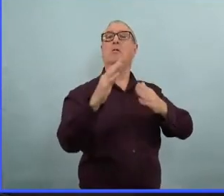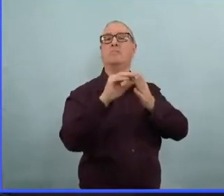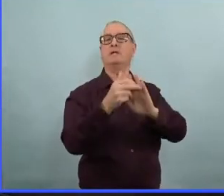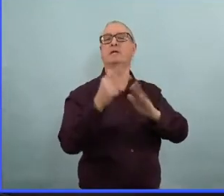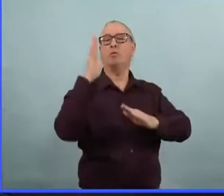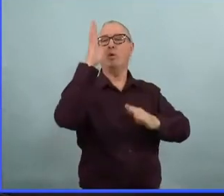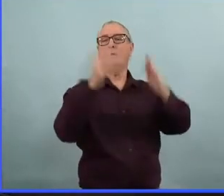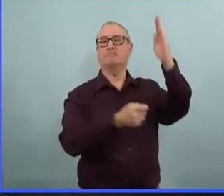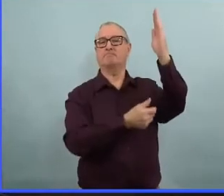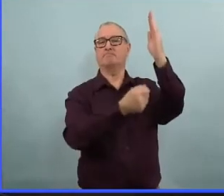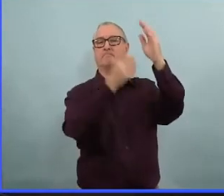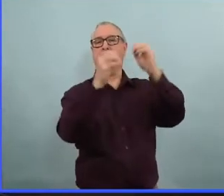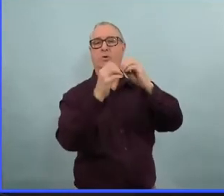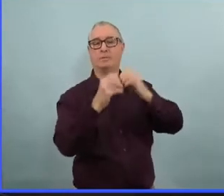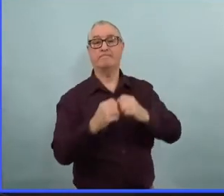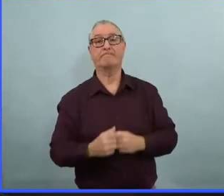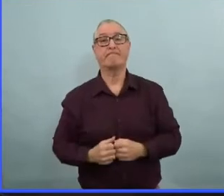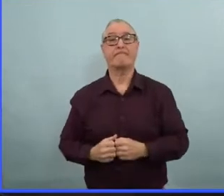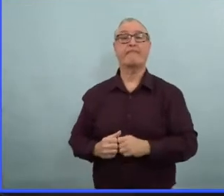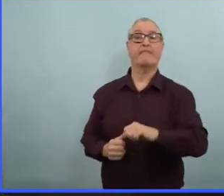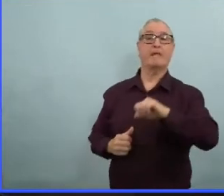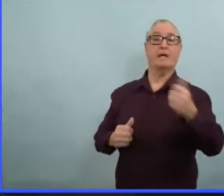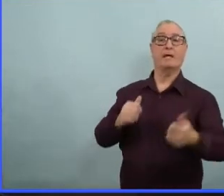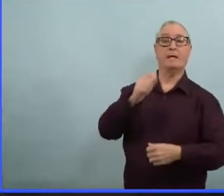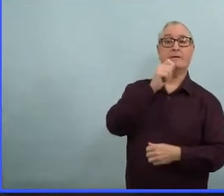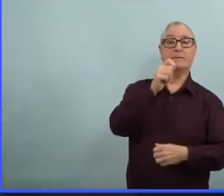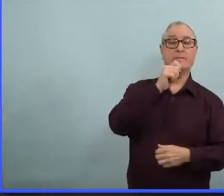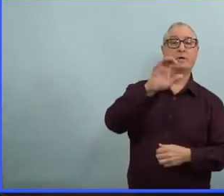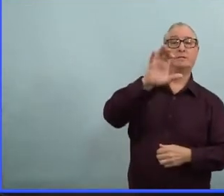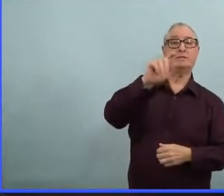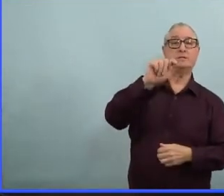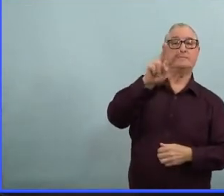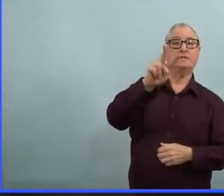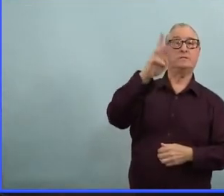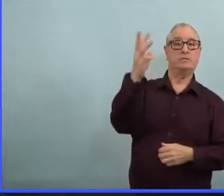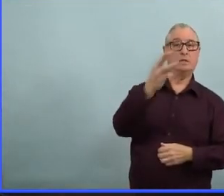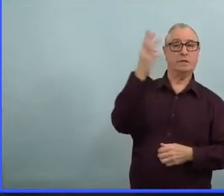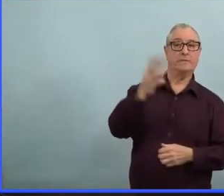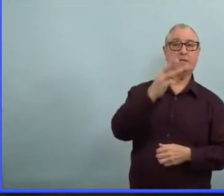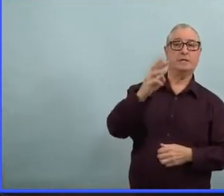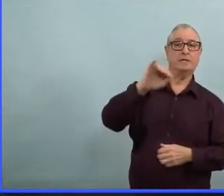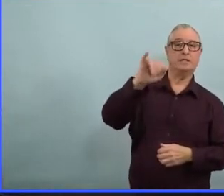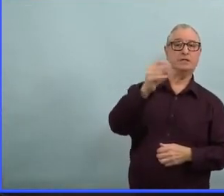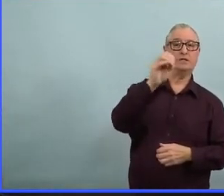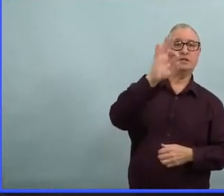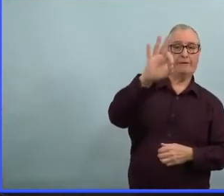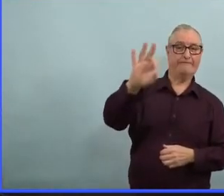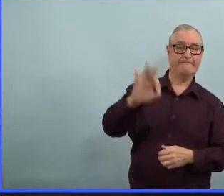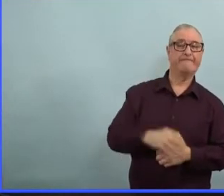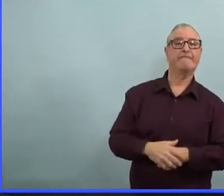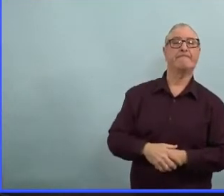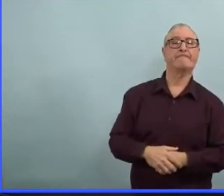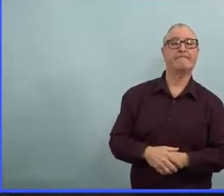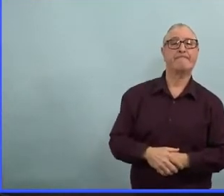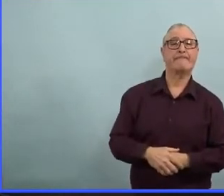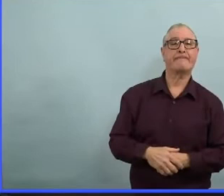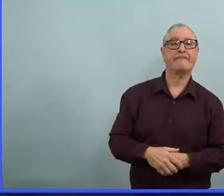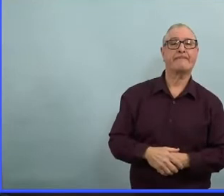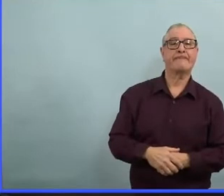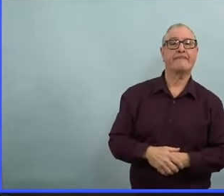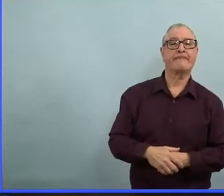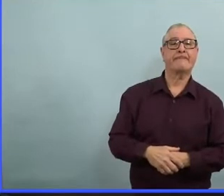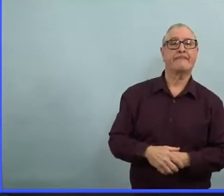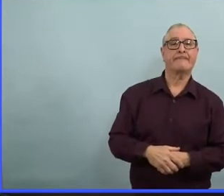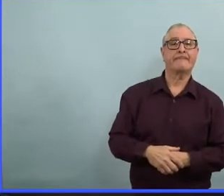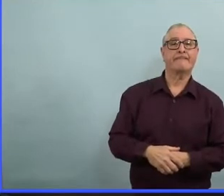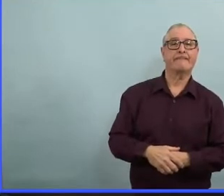De CTV Winnipeg, Jeff. Bonjour, j'espère que vous pouvez m'entendre. J'ai eu des difficultés à me connecter.